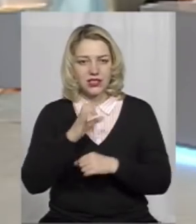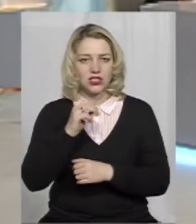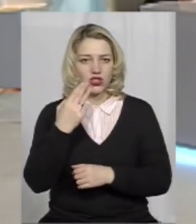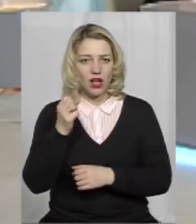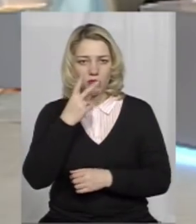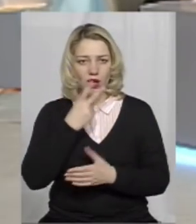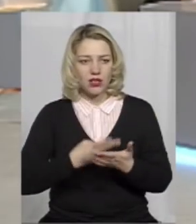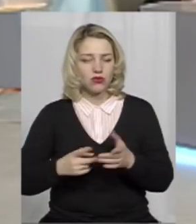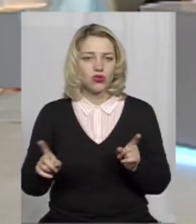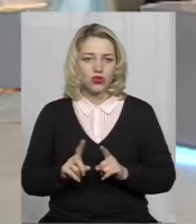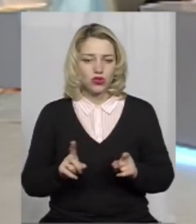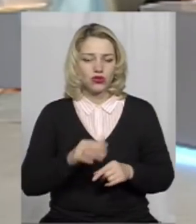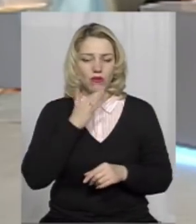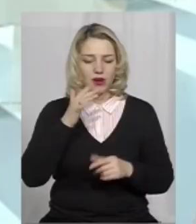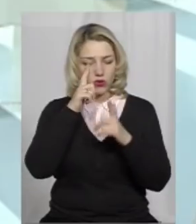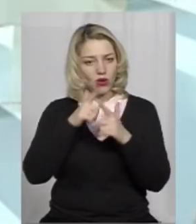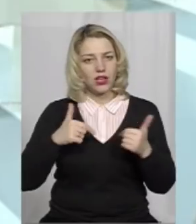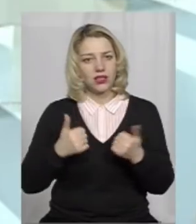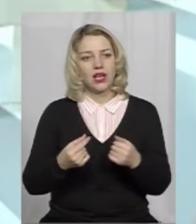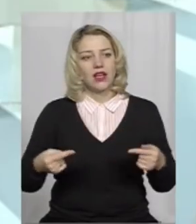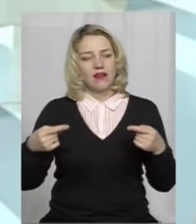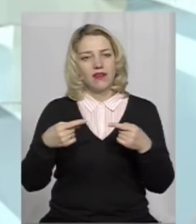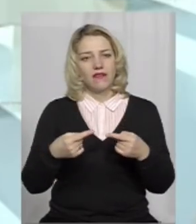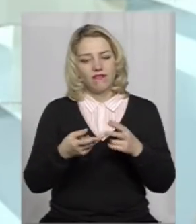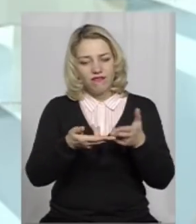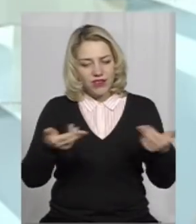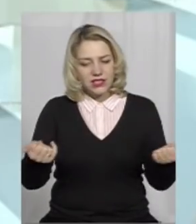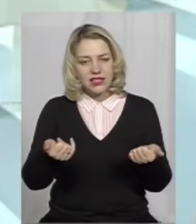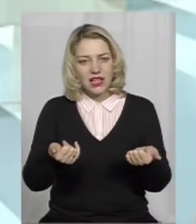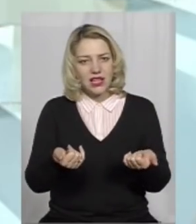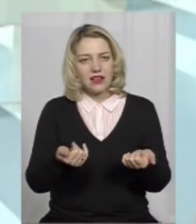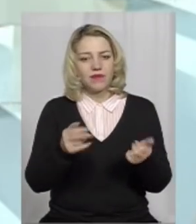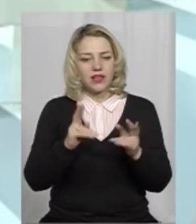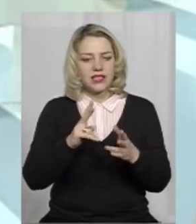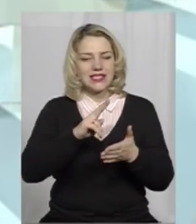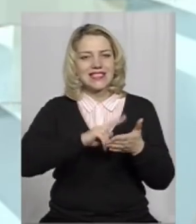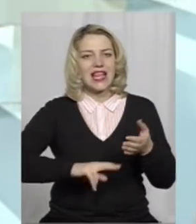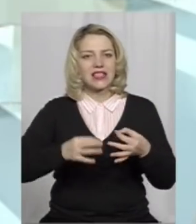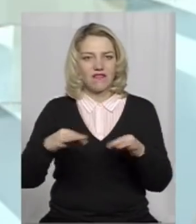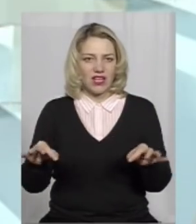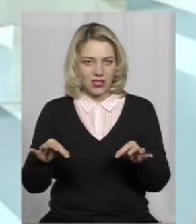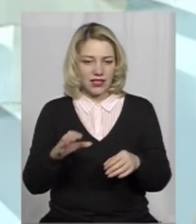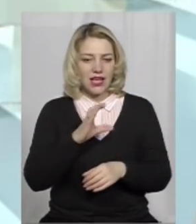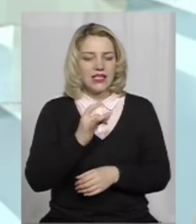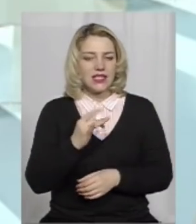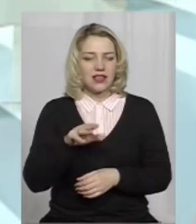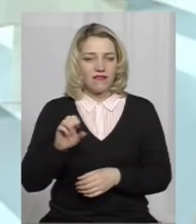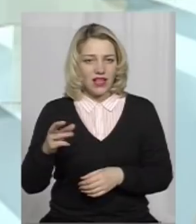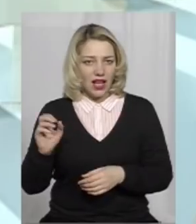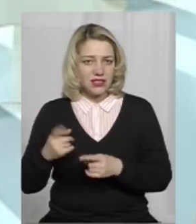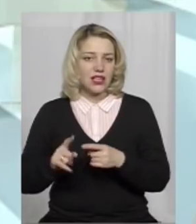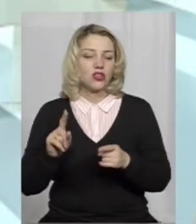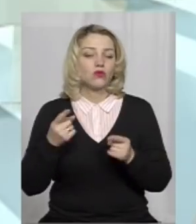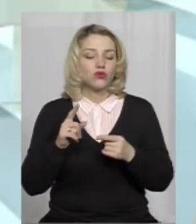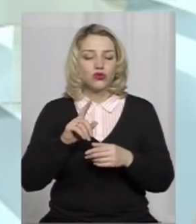показує те, що в багатьох країнах визнана саме сертифікація. Я скажу вам чому, тому що те, що наші